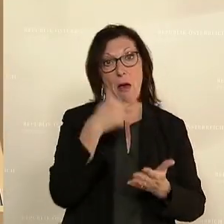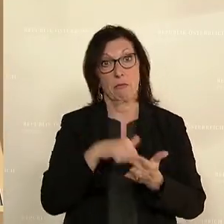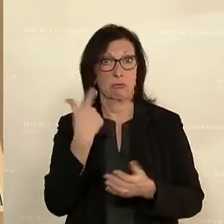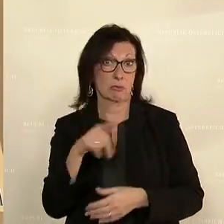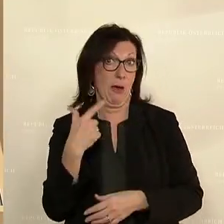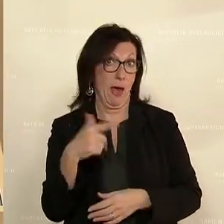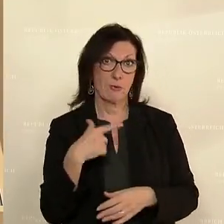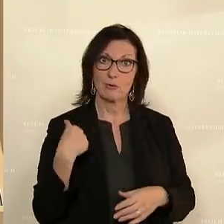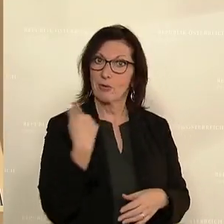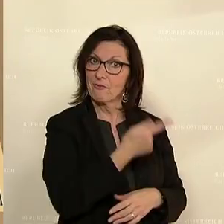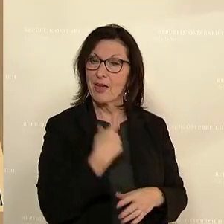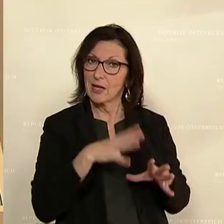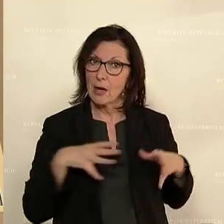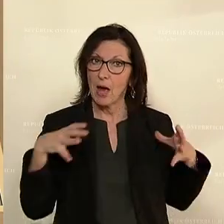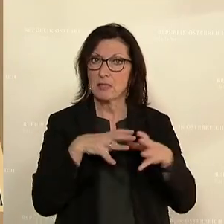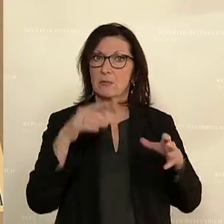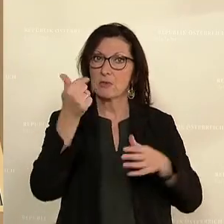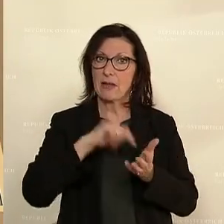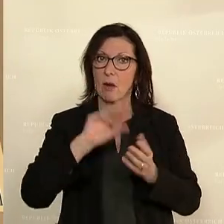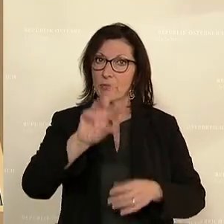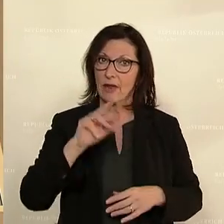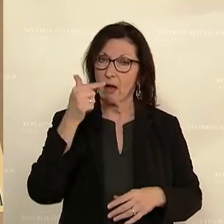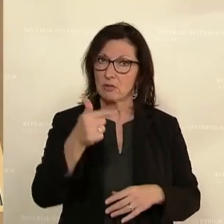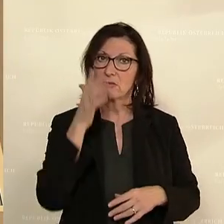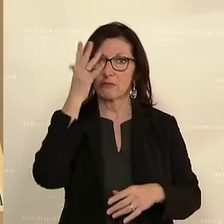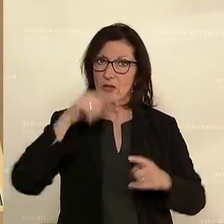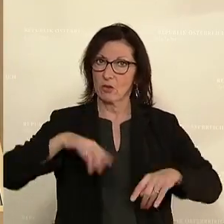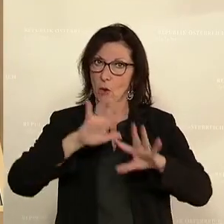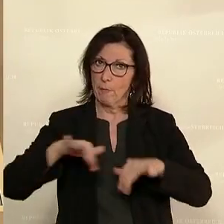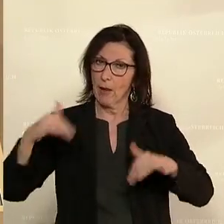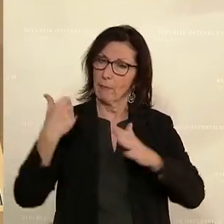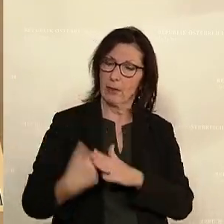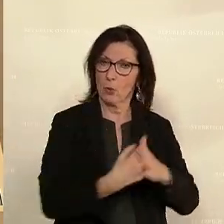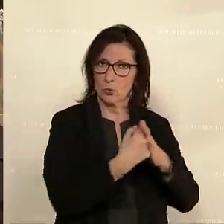gegangen wieder und werden ihn auch 2023 hier im Parlament begleiten und mitgehen. Vielen Dank.